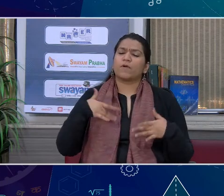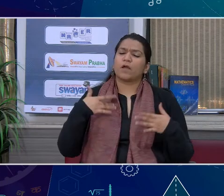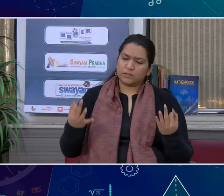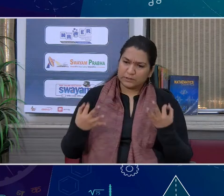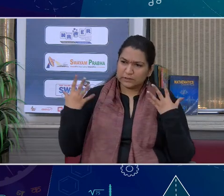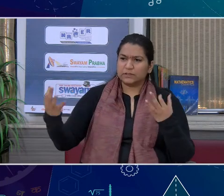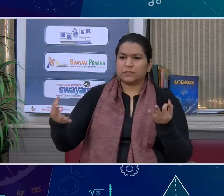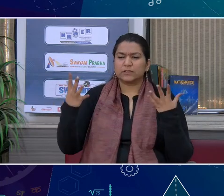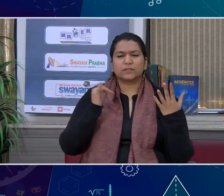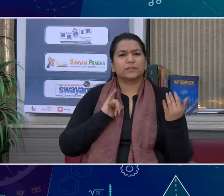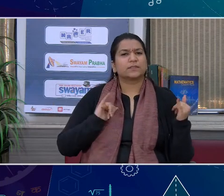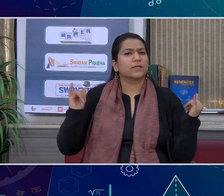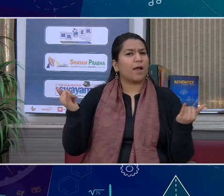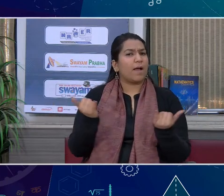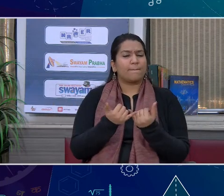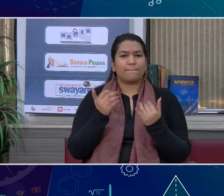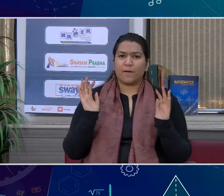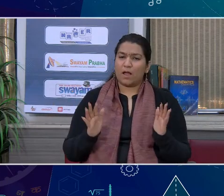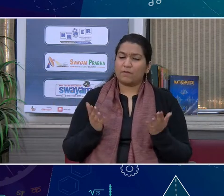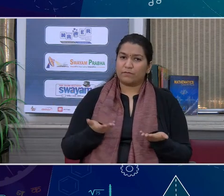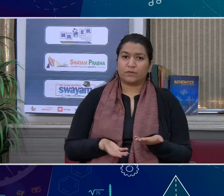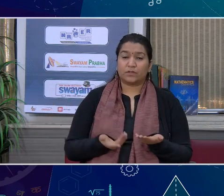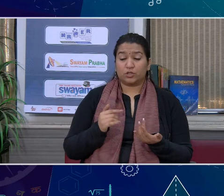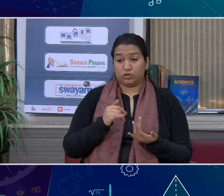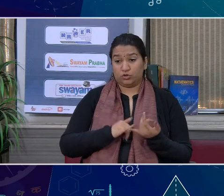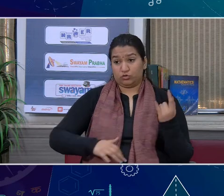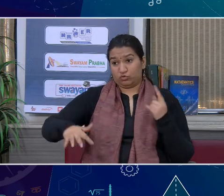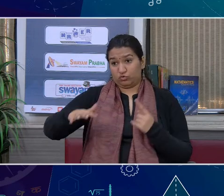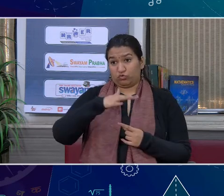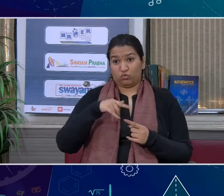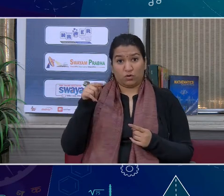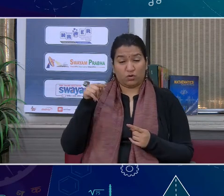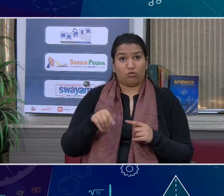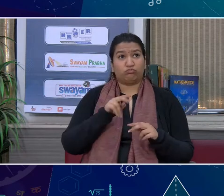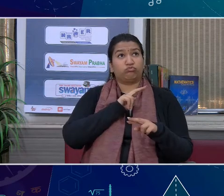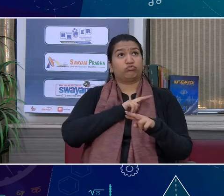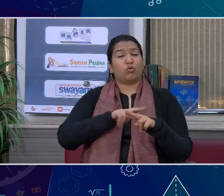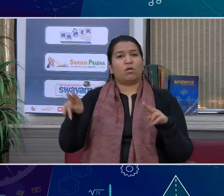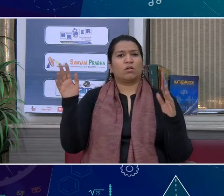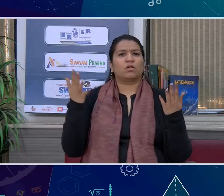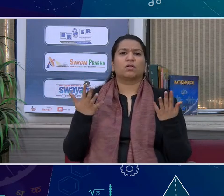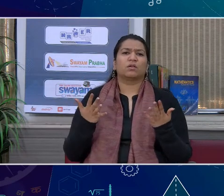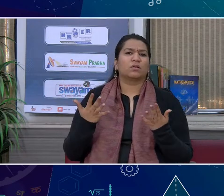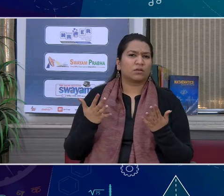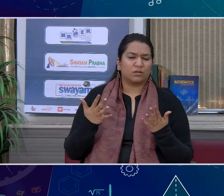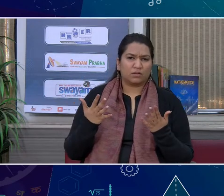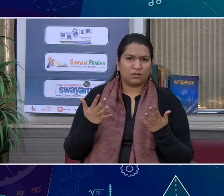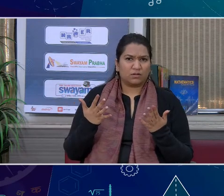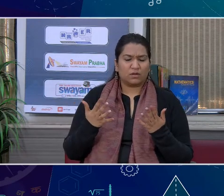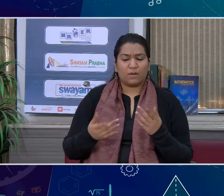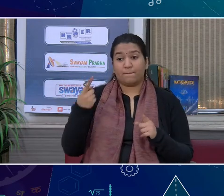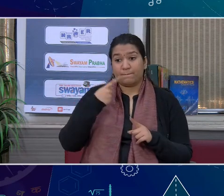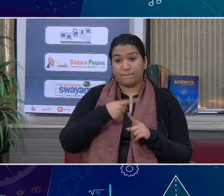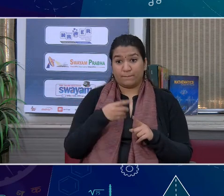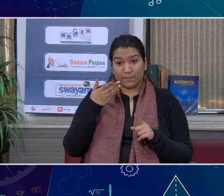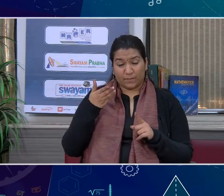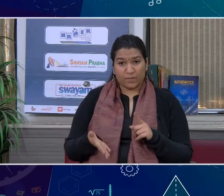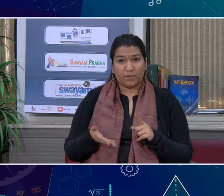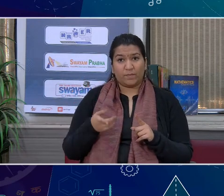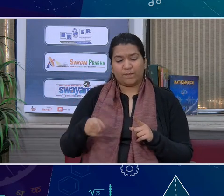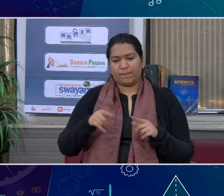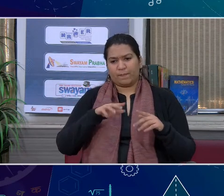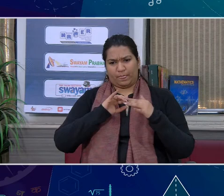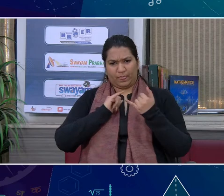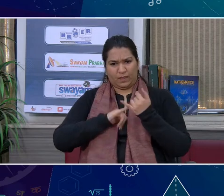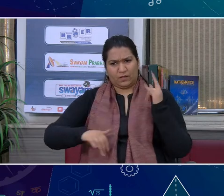कोई उनीक है सभी यूनिक है संसार में कोई भी पूर्ण नहीं है और इस संसार के पूर्णता में यही है कि जब यह संसार पूर्ण